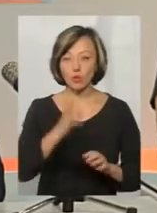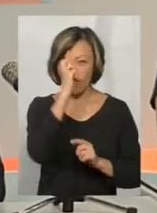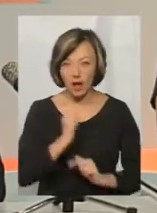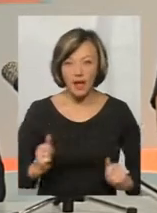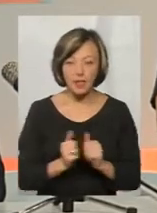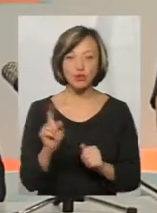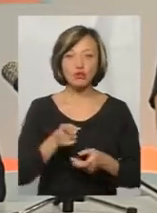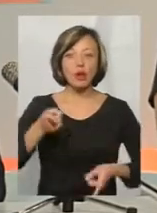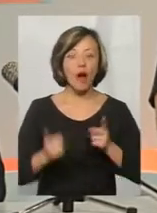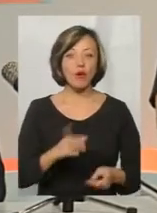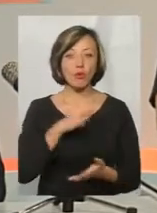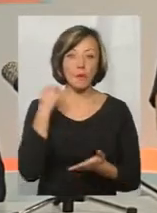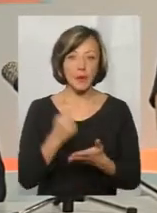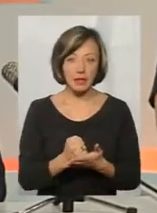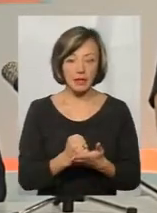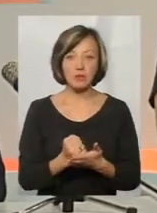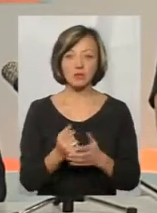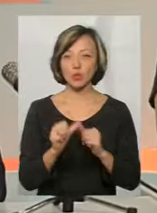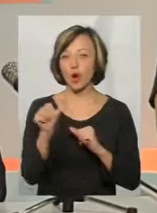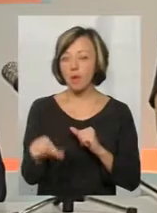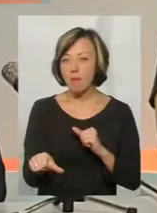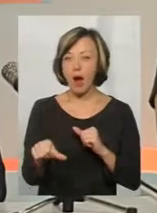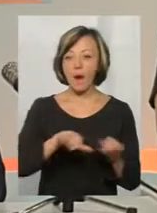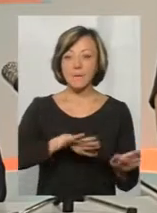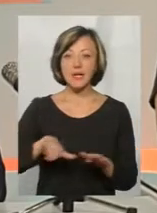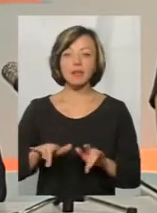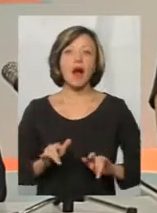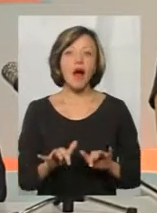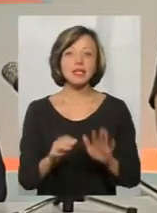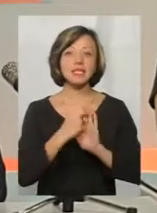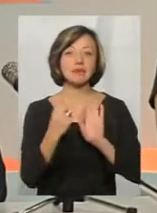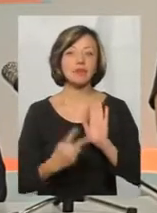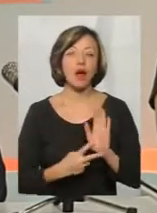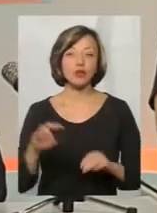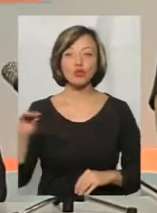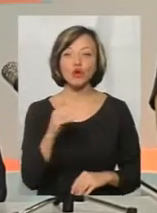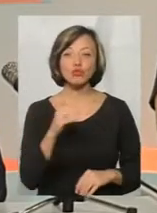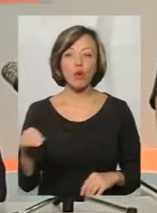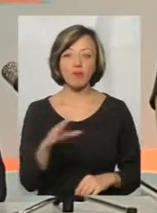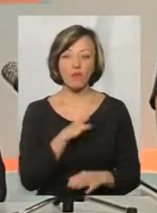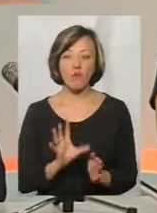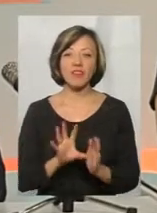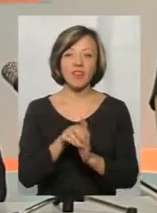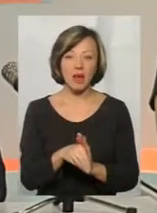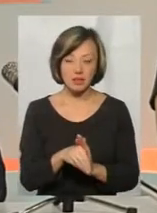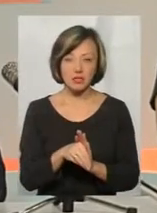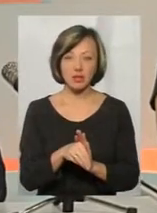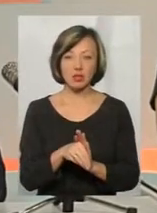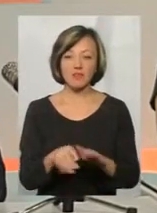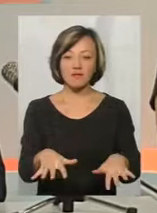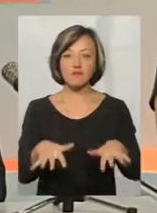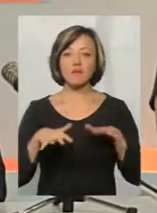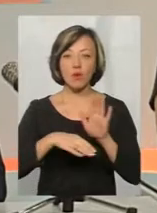що реально було прийнято, ну, зокрема, те, що після акції 17 жовтня було внесено, принаймні, в зал